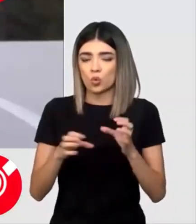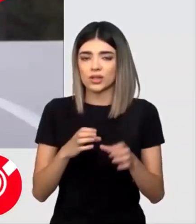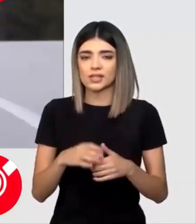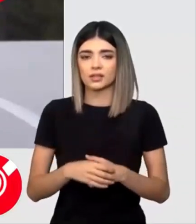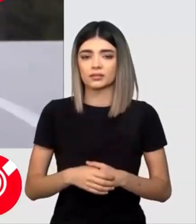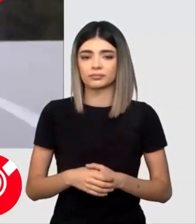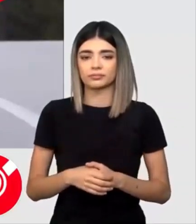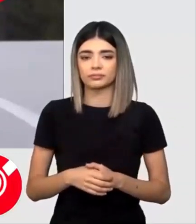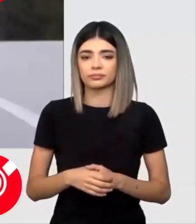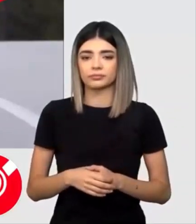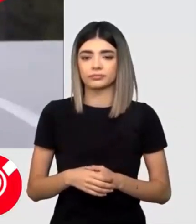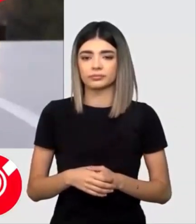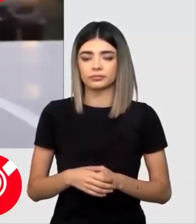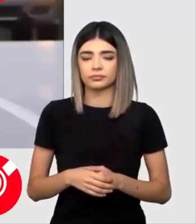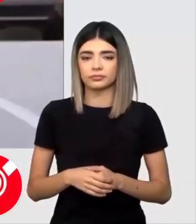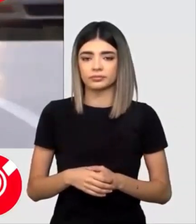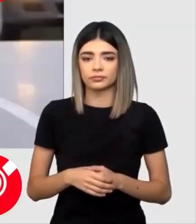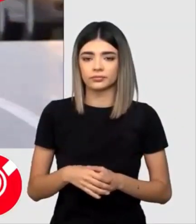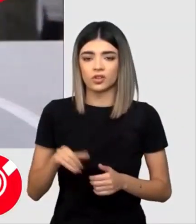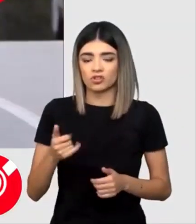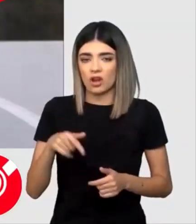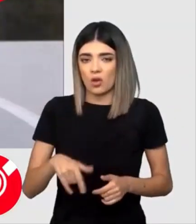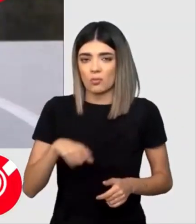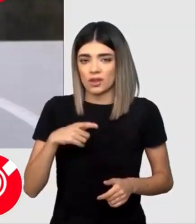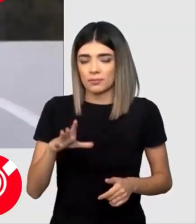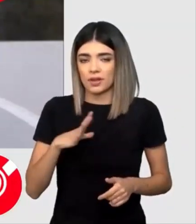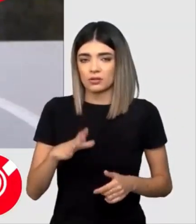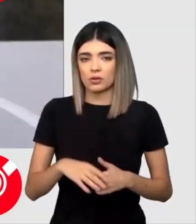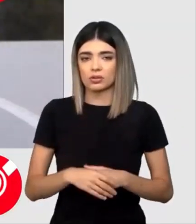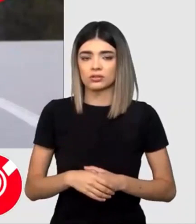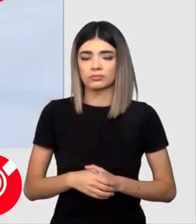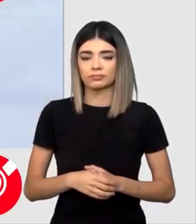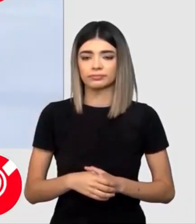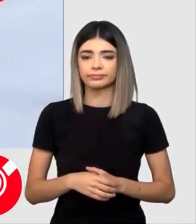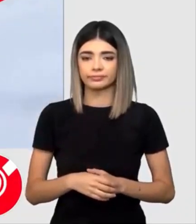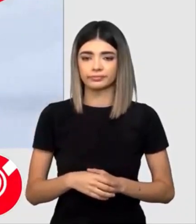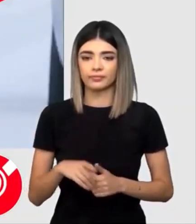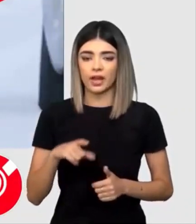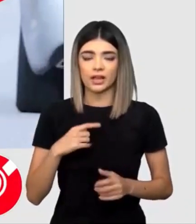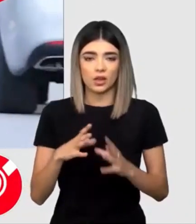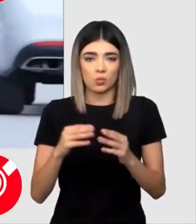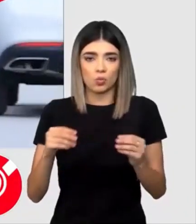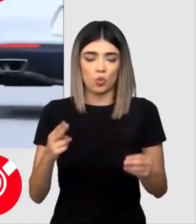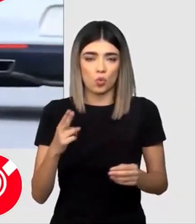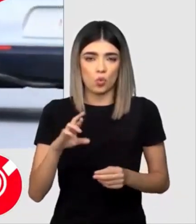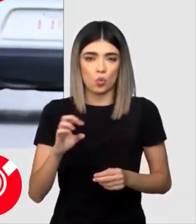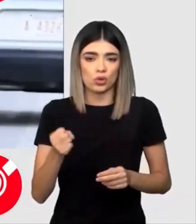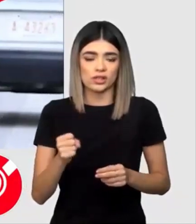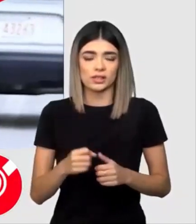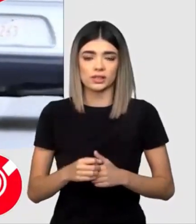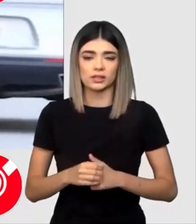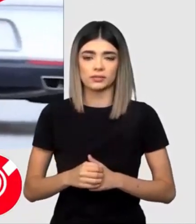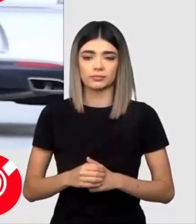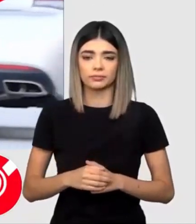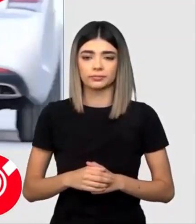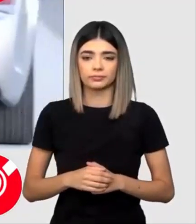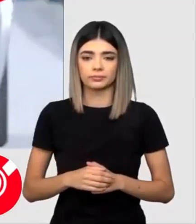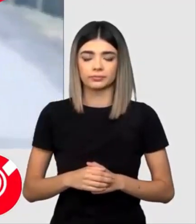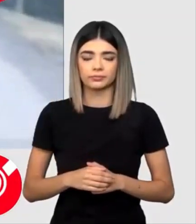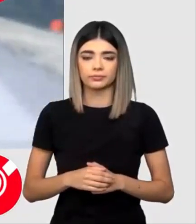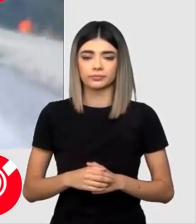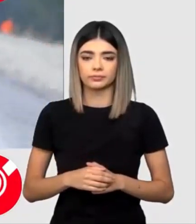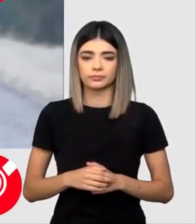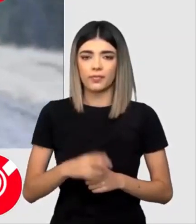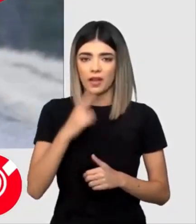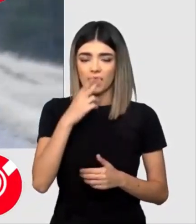ajuns sigur la astfel de situații critique. Cu privire la înmulțirea numărului de urși, am văzut afirmații